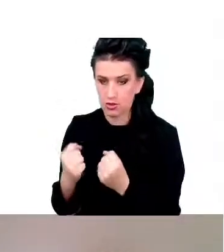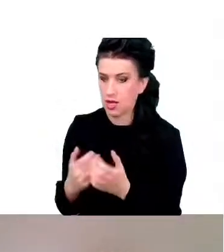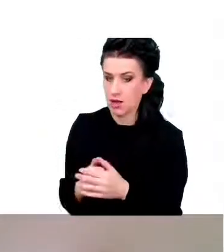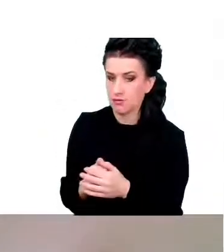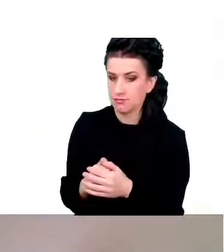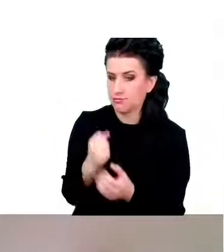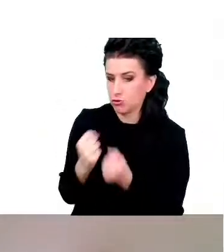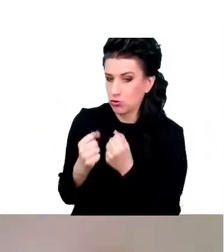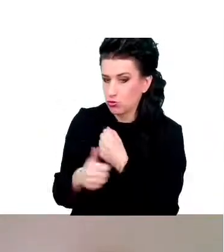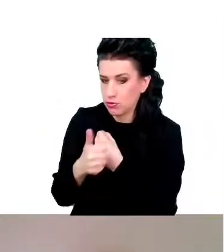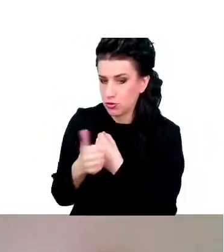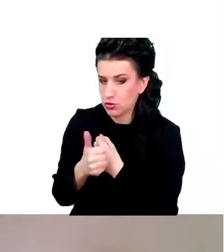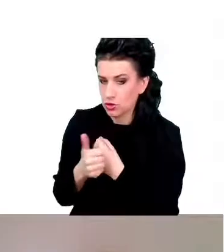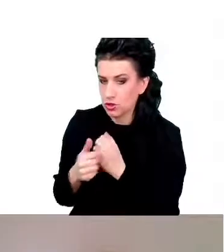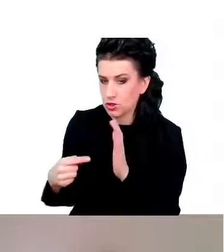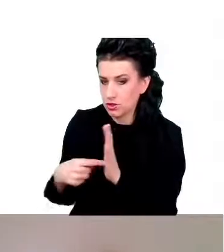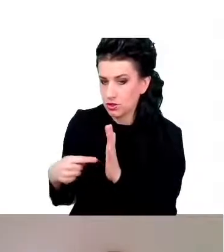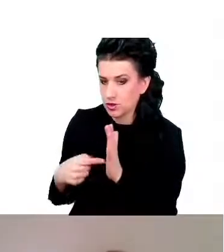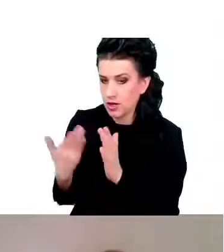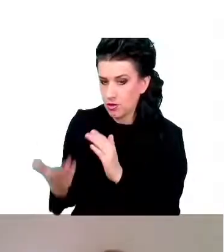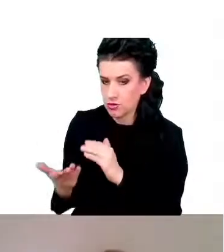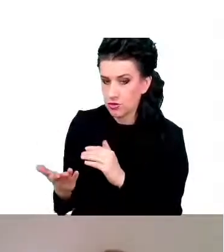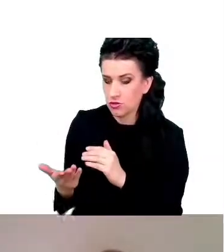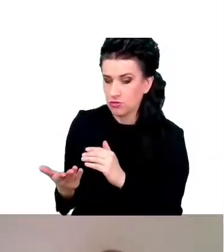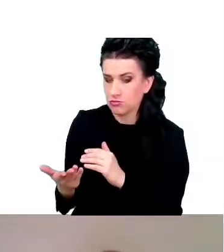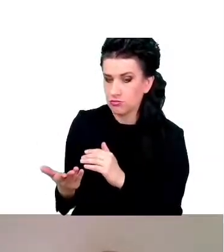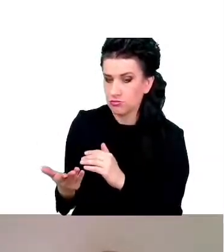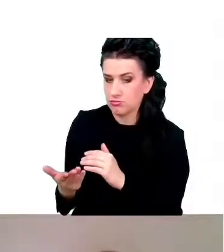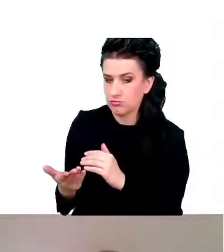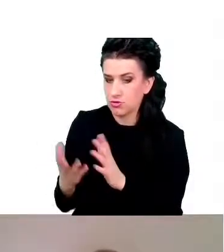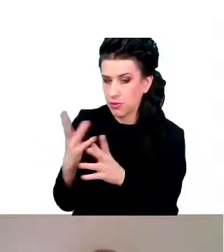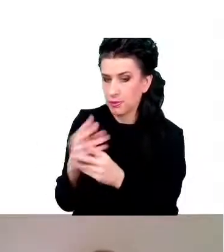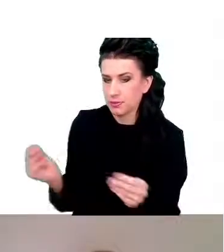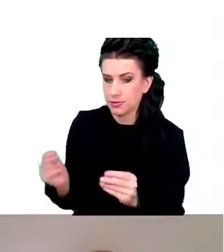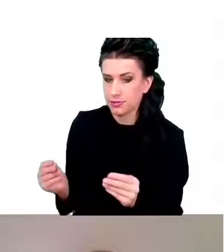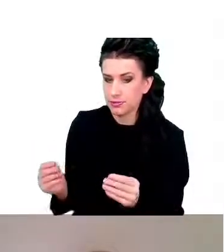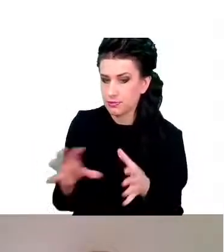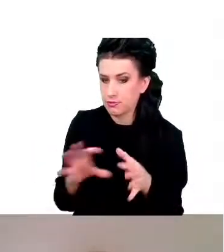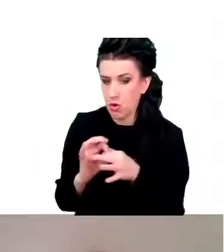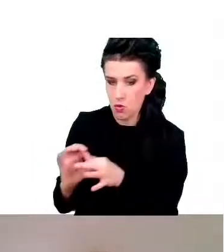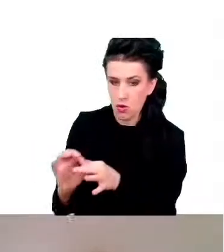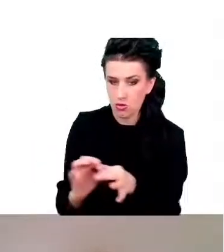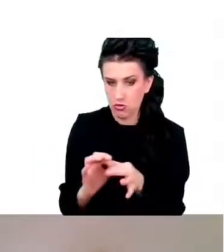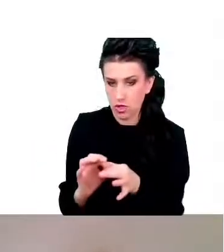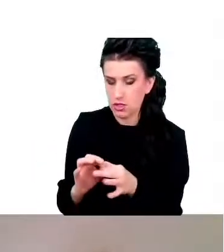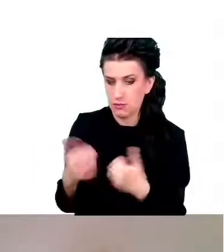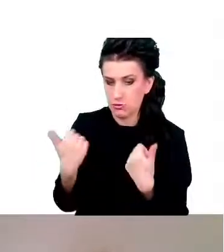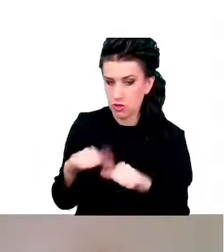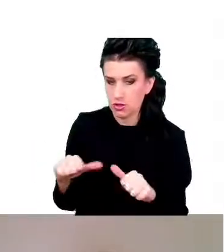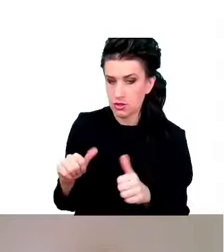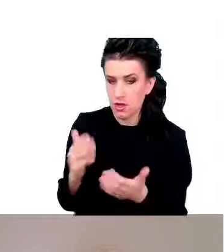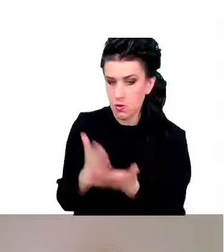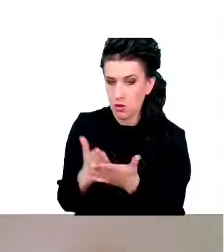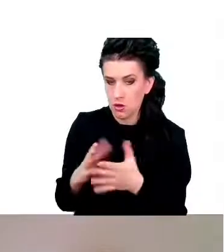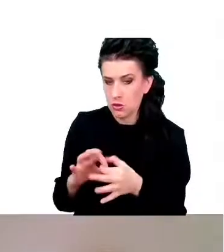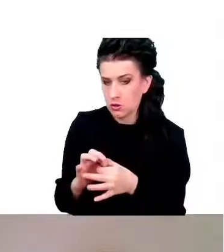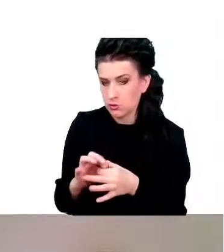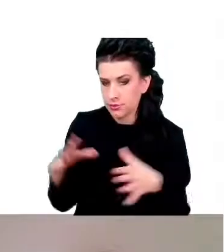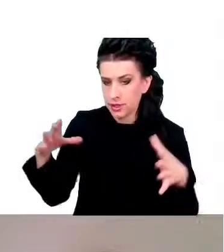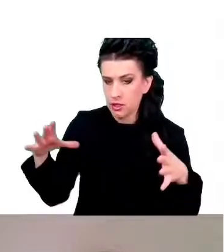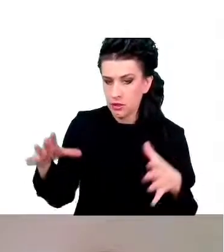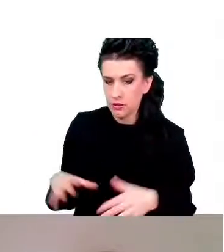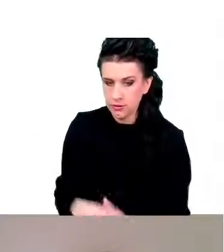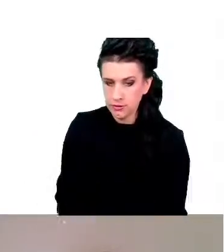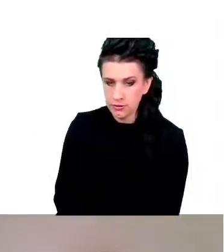zniknęła, żeby to połączenie przestało istnieć. I